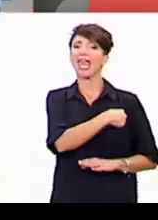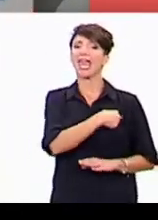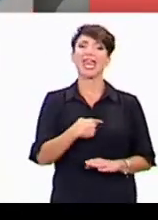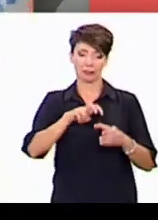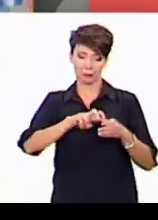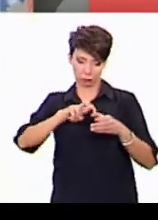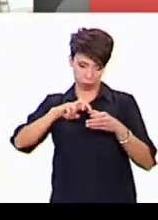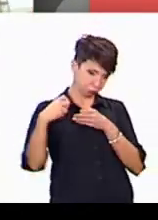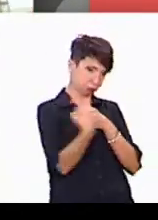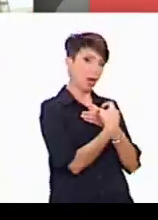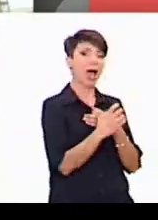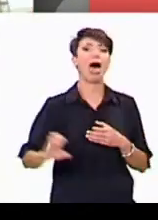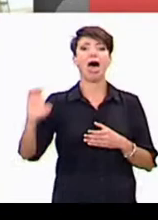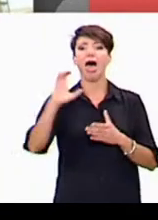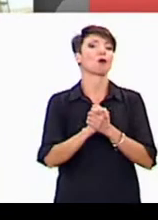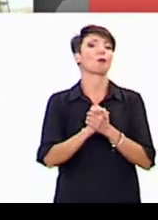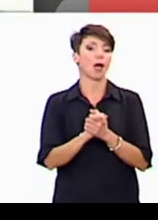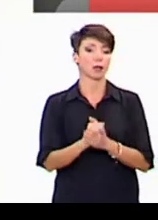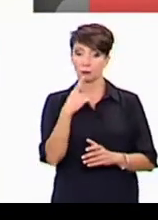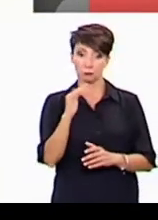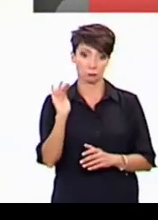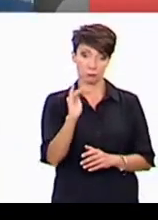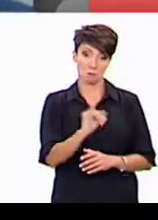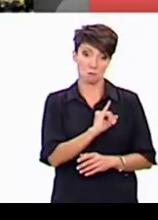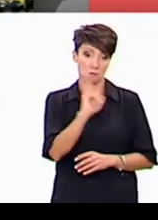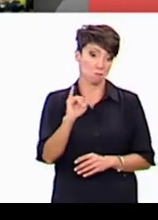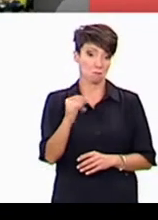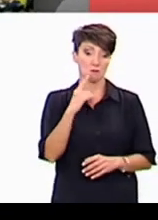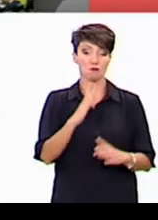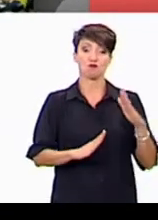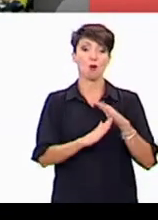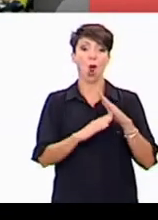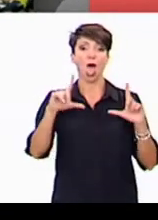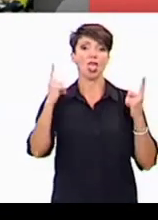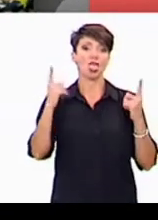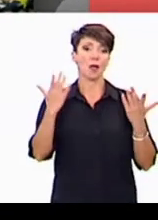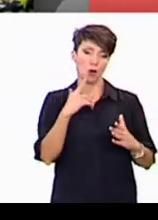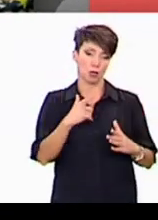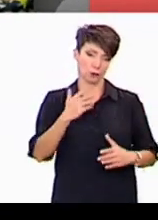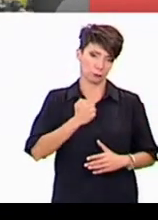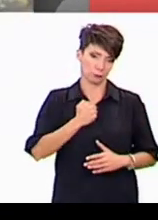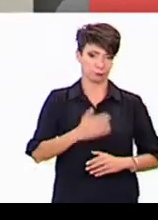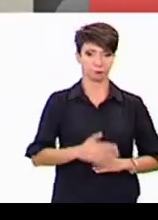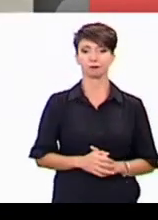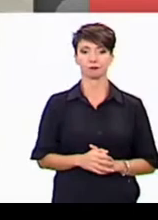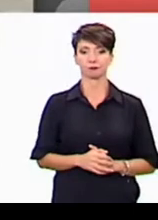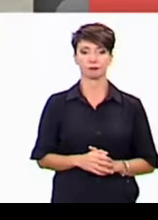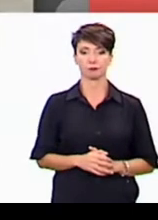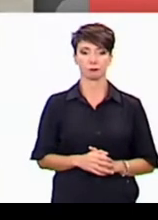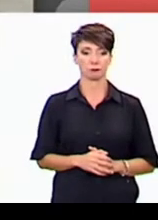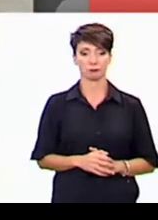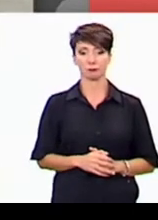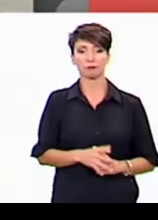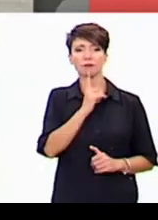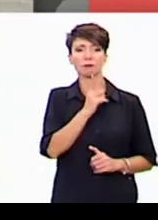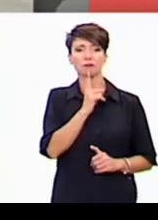ηγέτες των χωρών μελών της Ευρωπαϊκής Ένωσης ανάμεσά τους ο πρόεδρος της Δημοκρατίας, Προκόπης Παυλόπουλος. Δεν μπορούμε και δεν